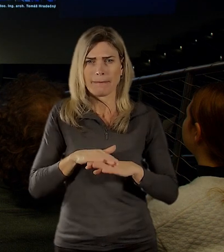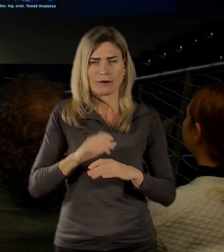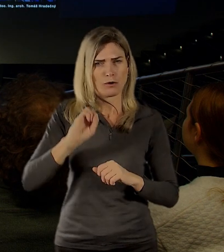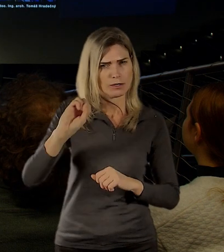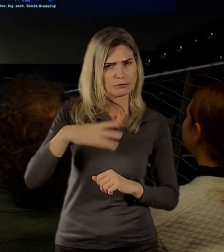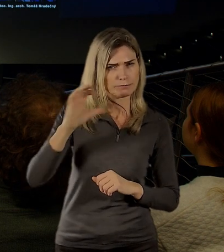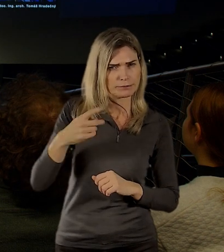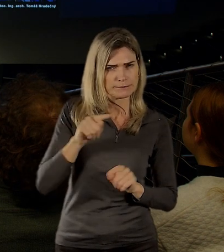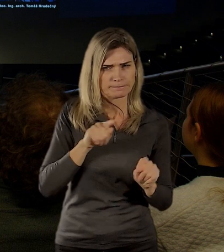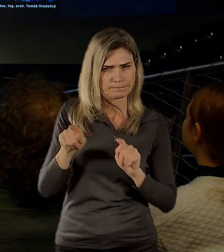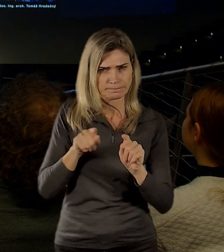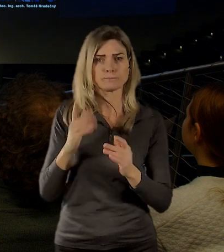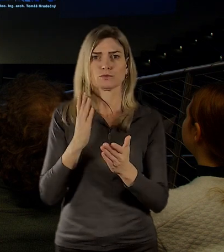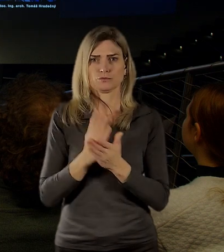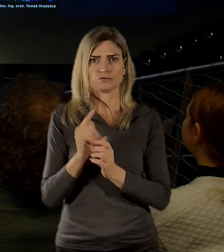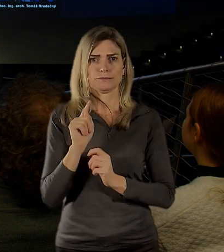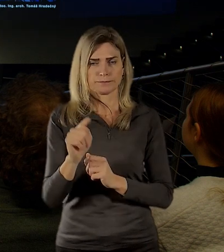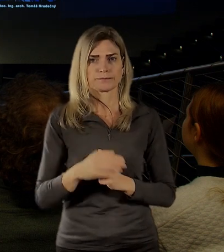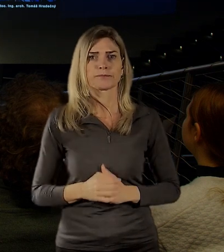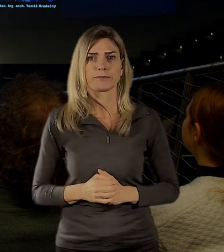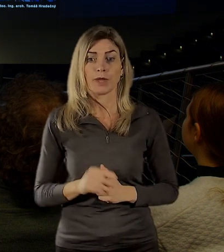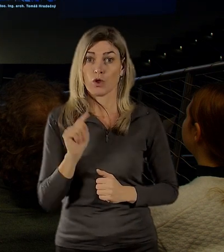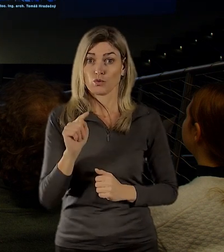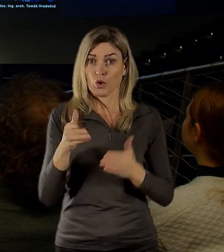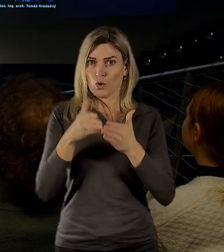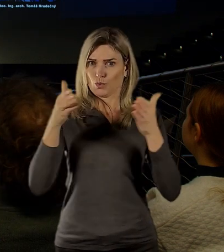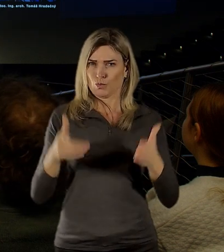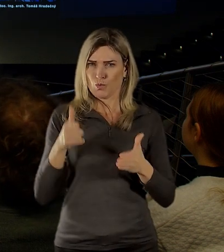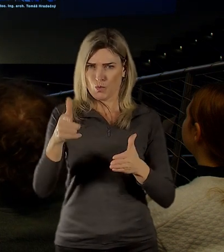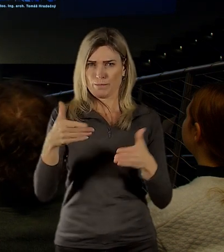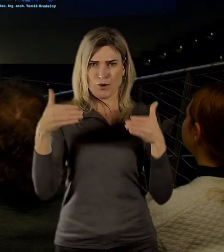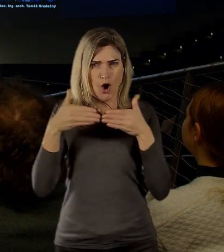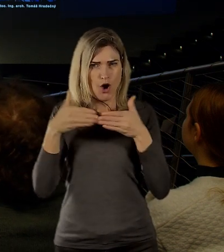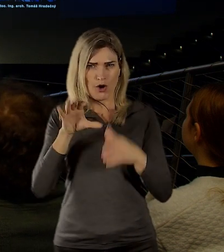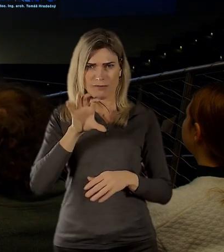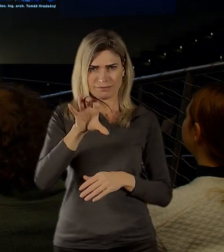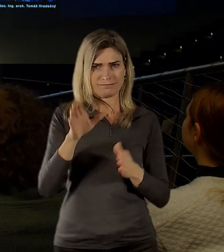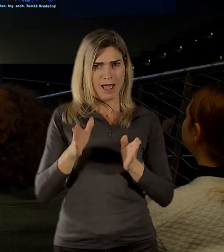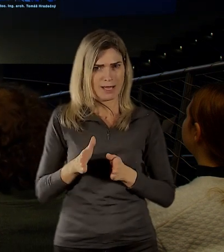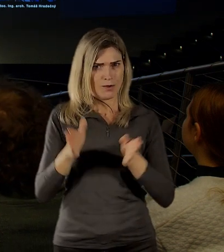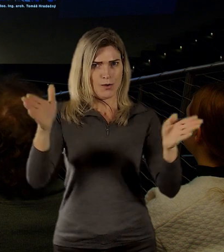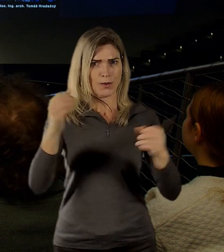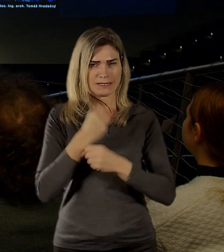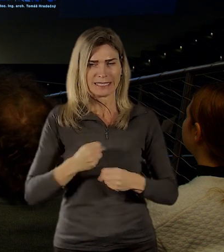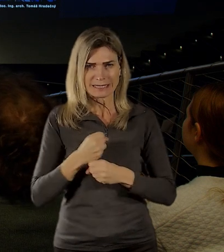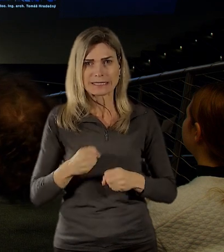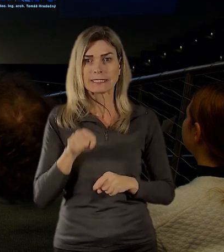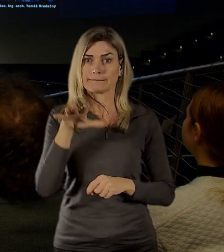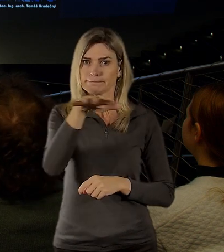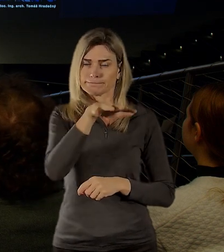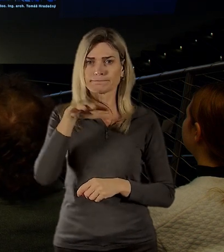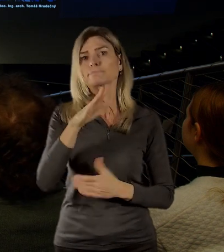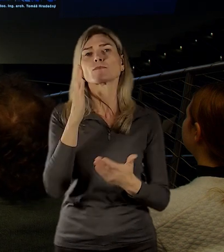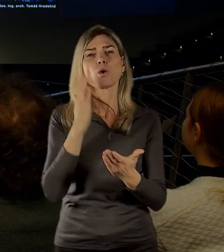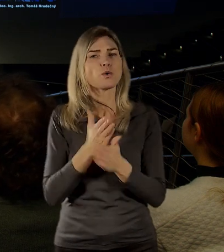Tak, pro ten vlastní objekt Domů pážat je samozřejmě typické to, co zde